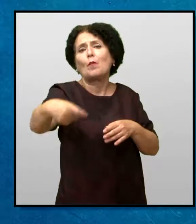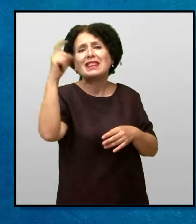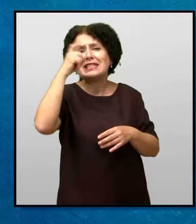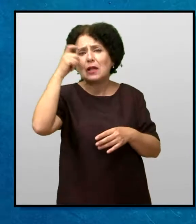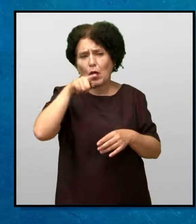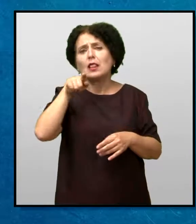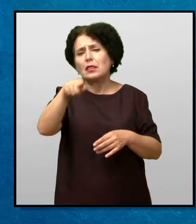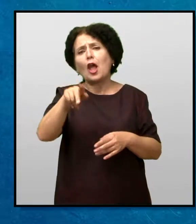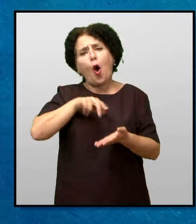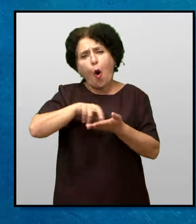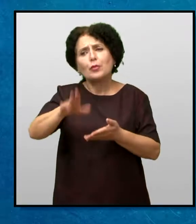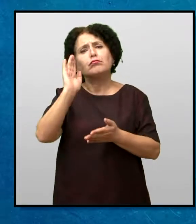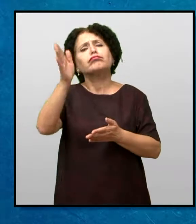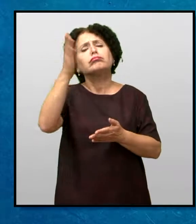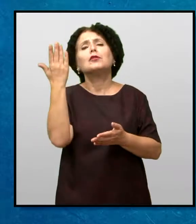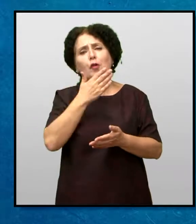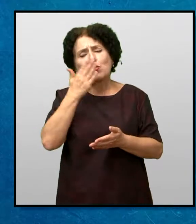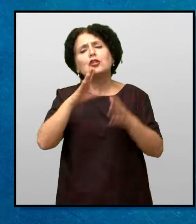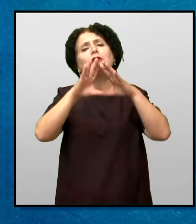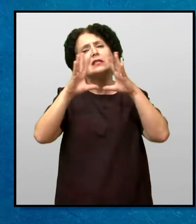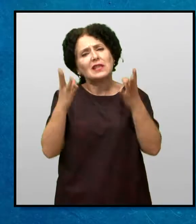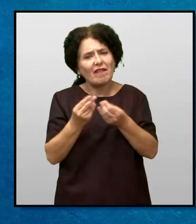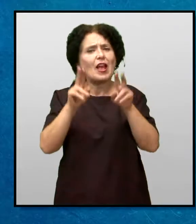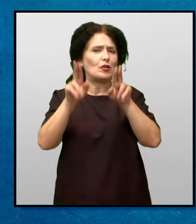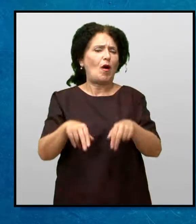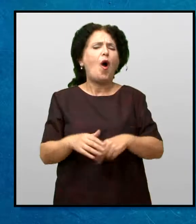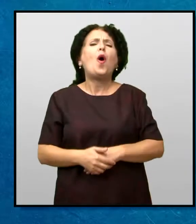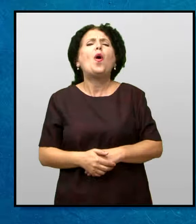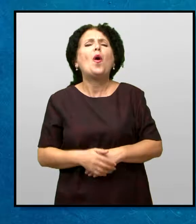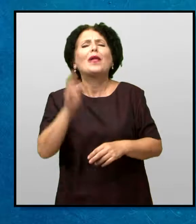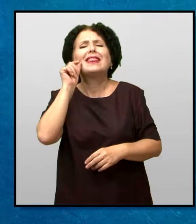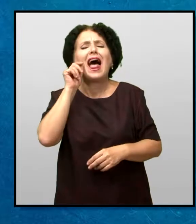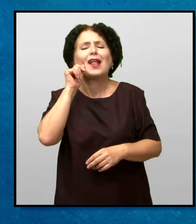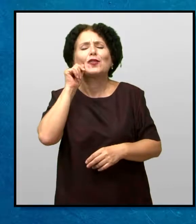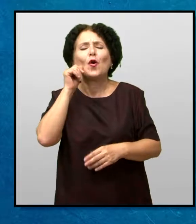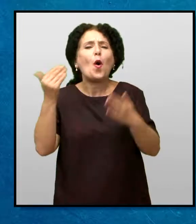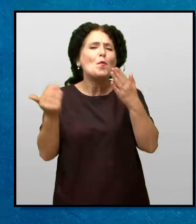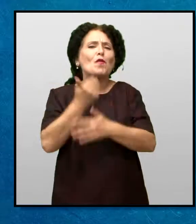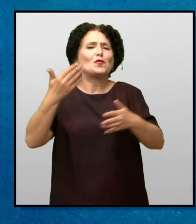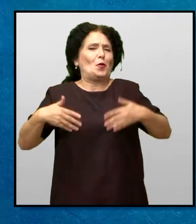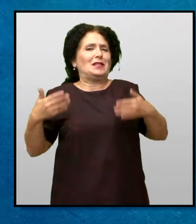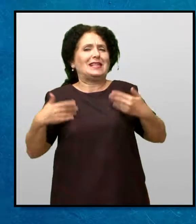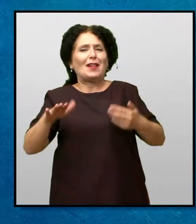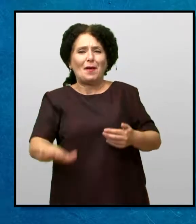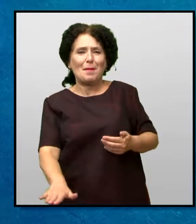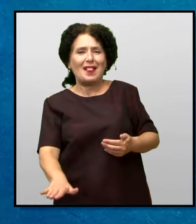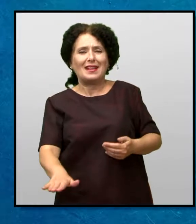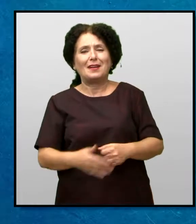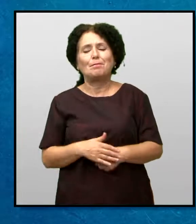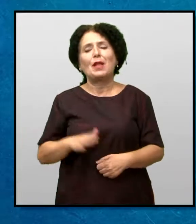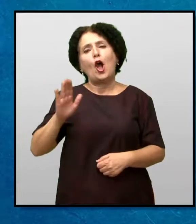секој ден Ти ке одиш и ке научиш се што можеш Ох тато Повторно вик на Мери